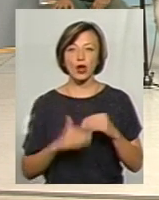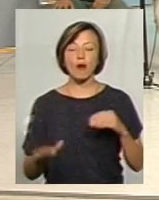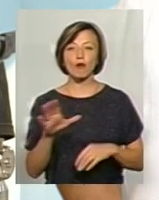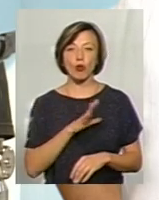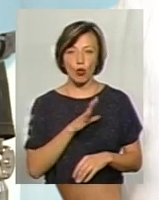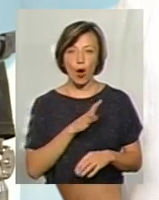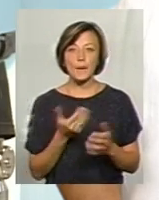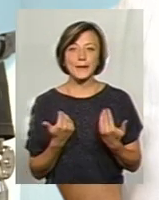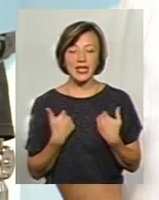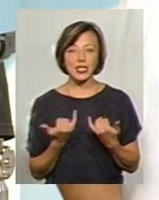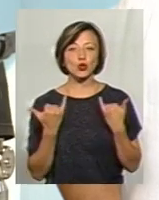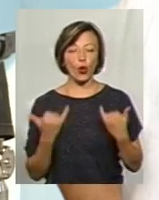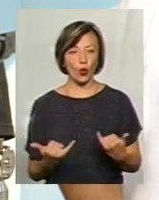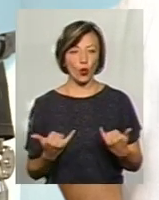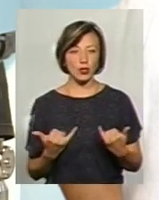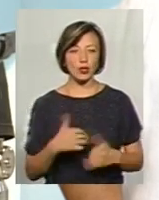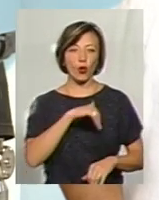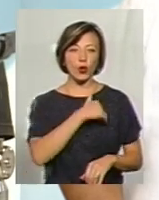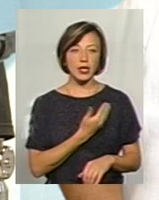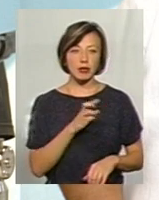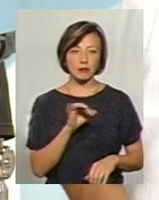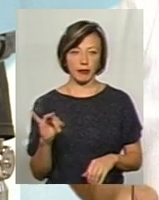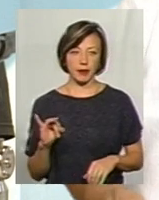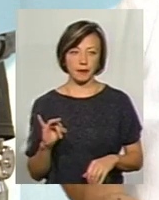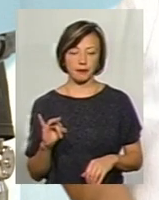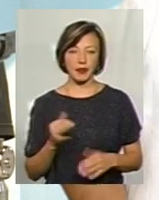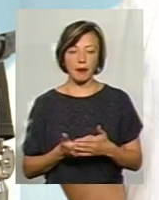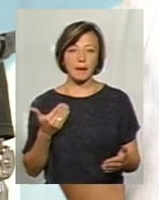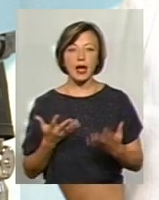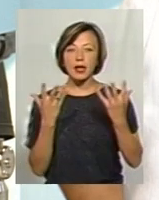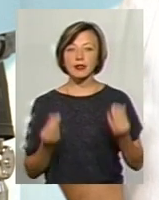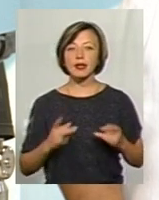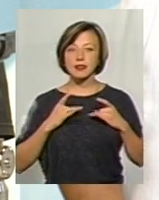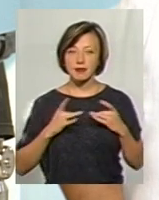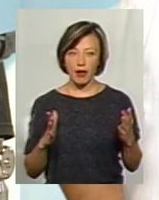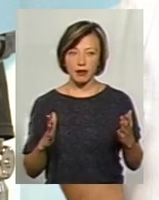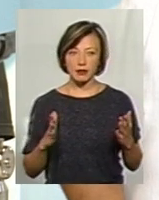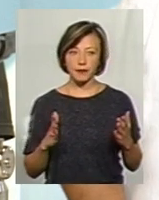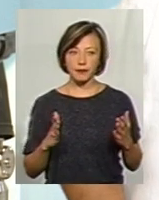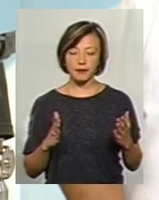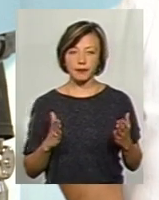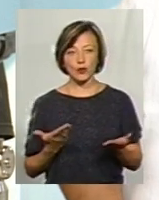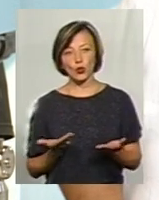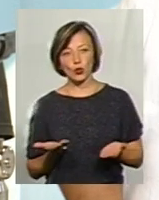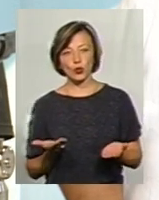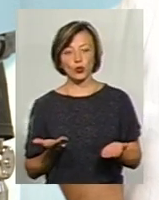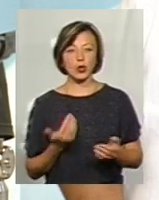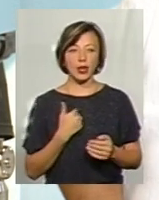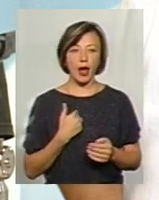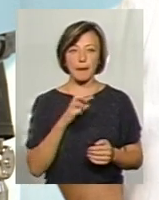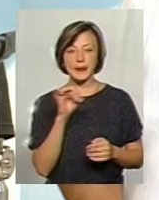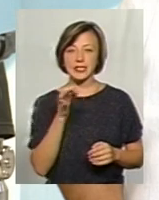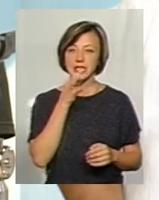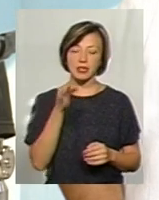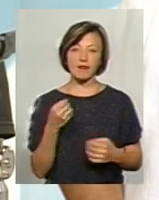Мені сьогодні хотіло бся, перед день свята, ну, я би сказав,